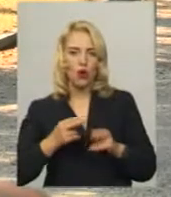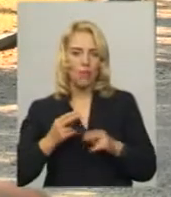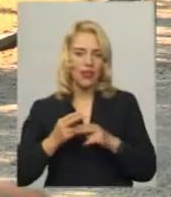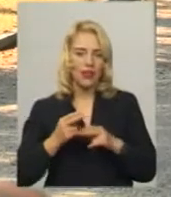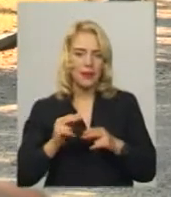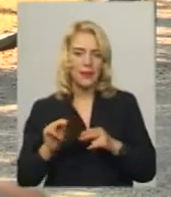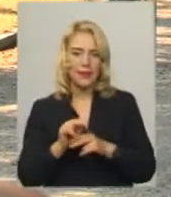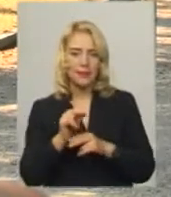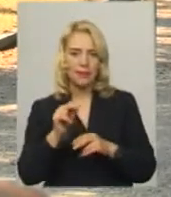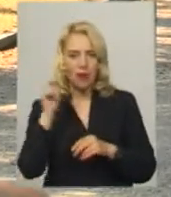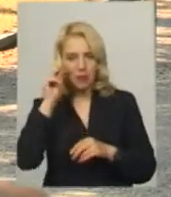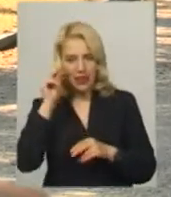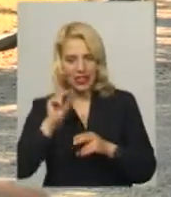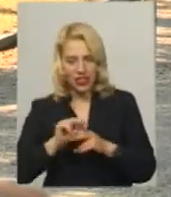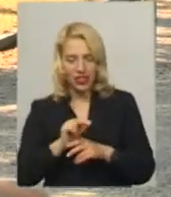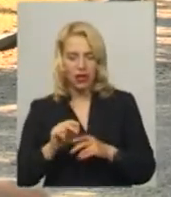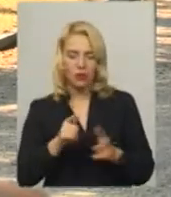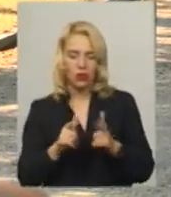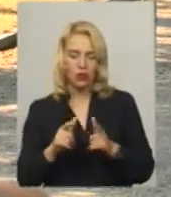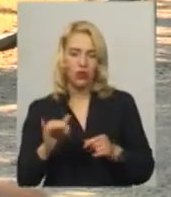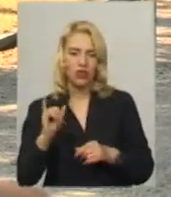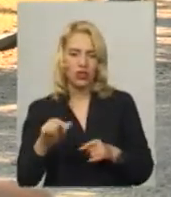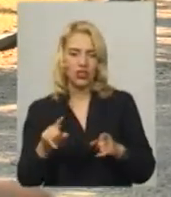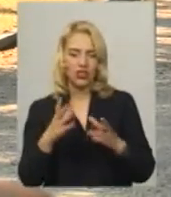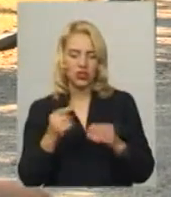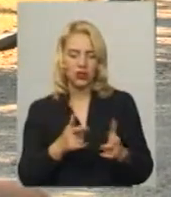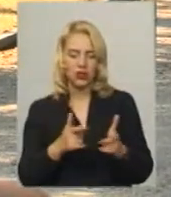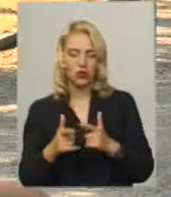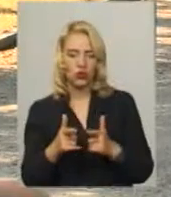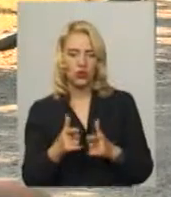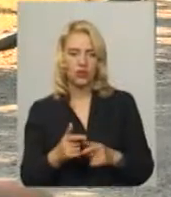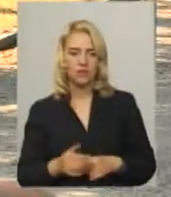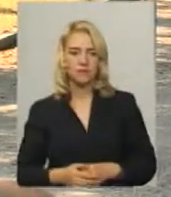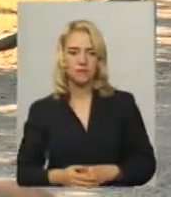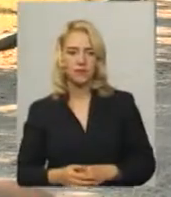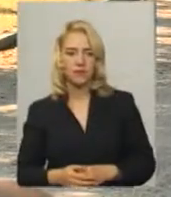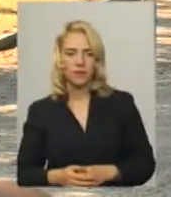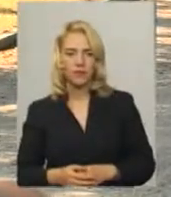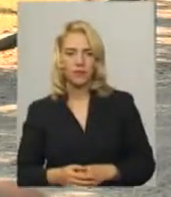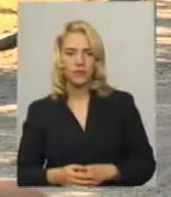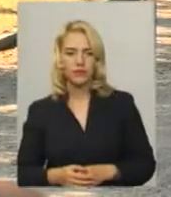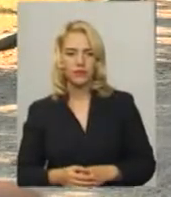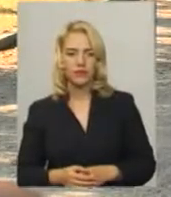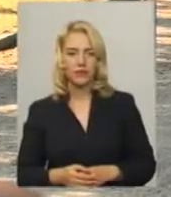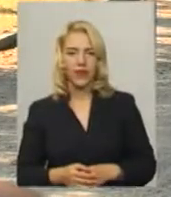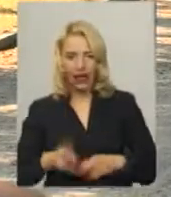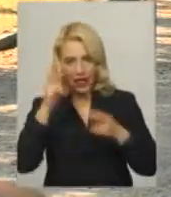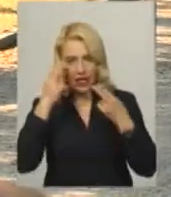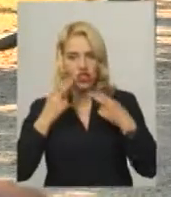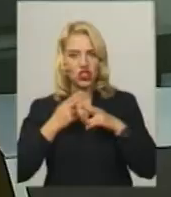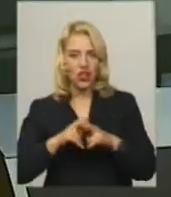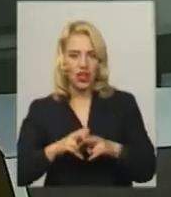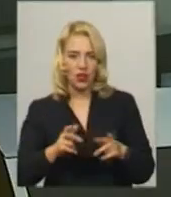підготовка РХБЗ і плюс ще підготовка йде, відповідно, інженерна підготовка.